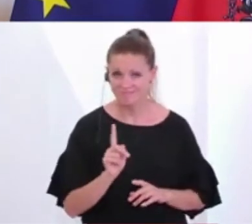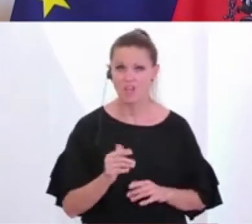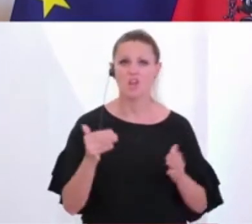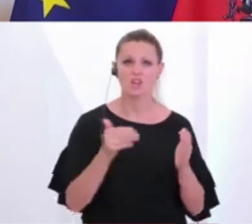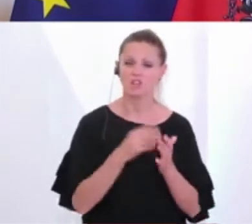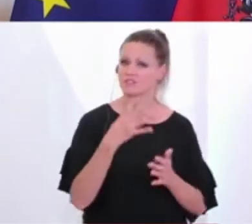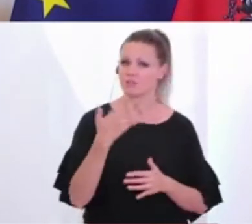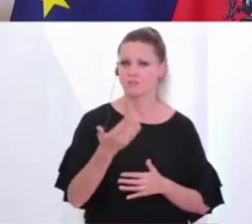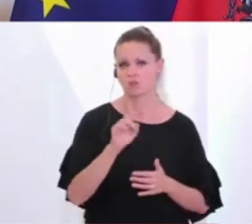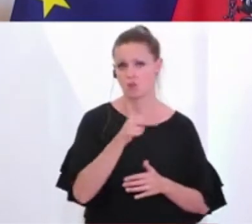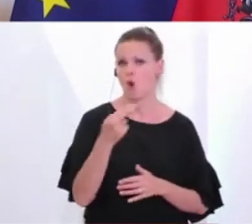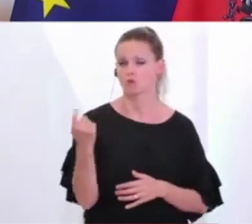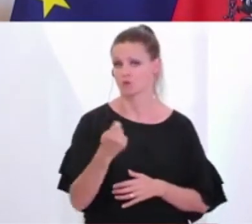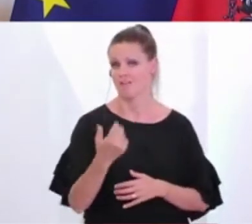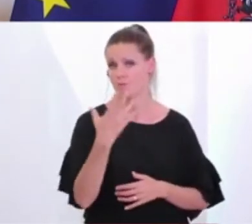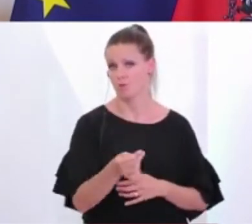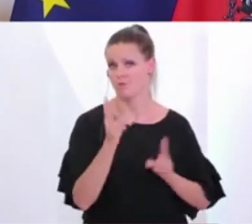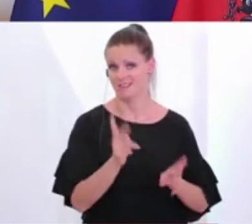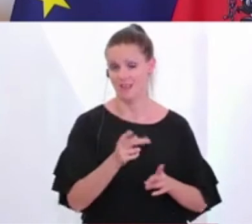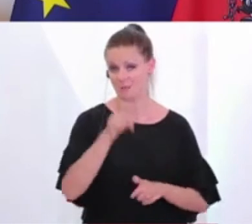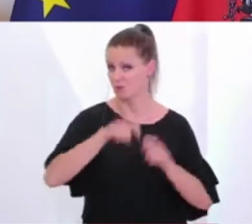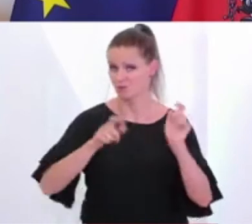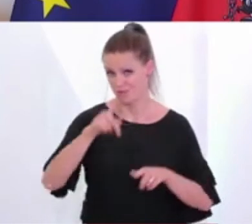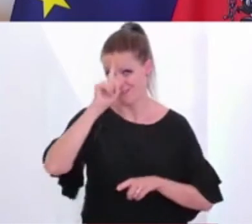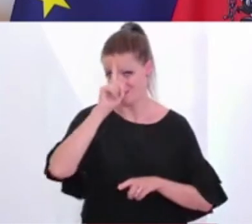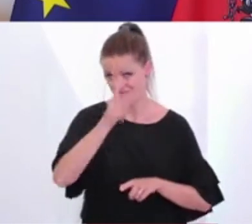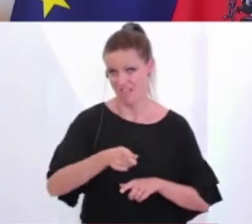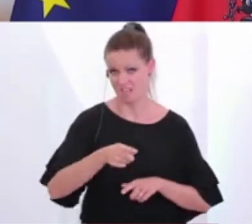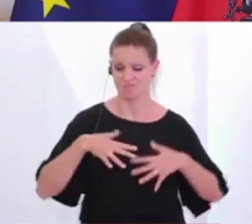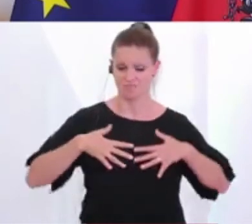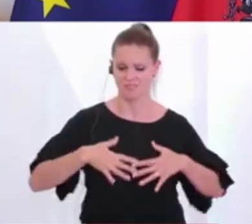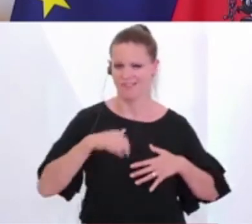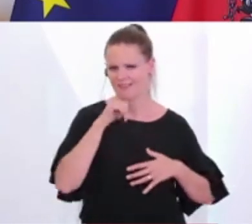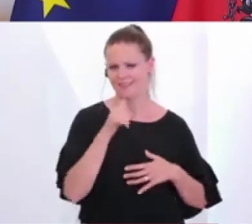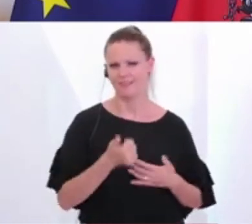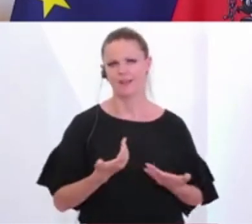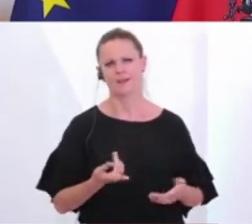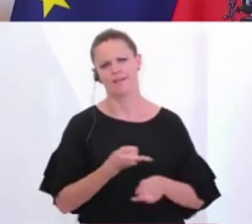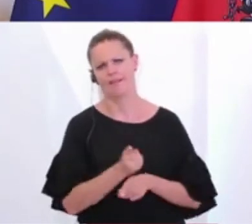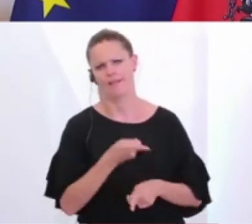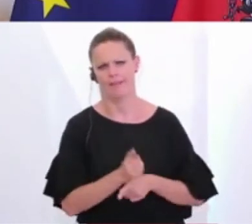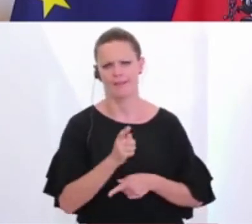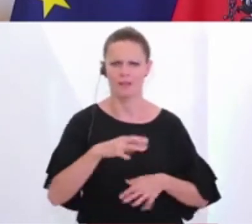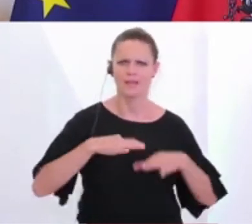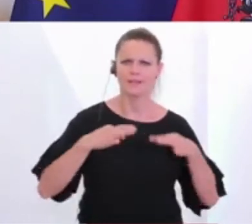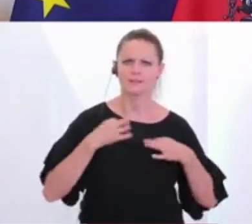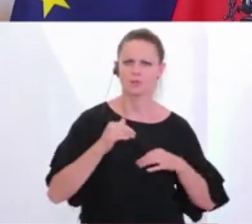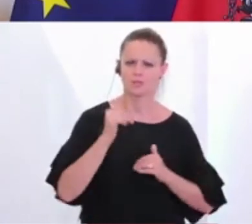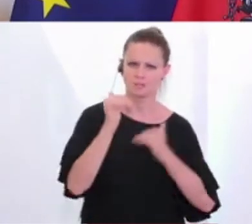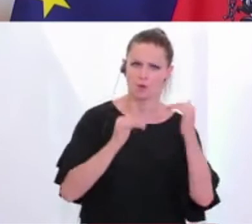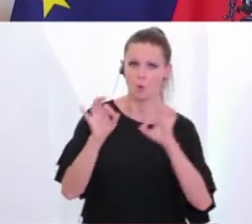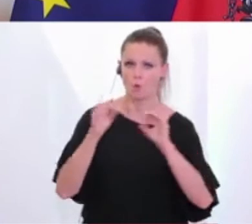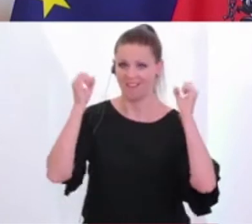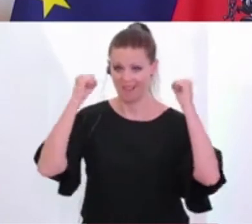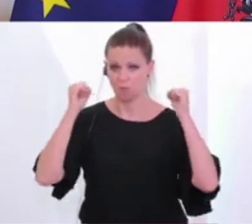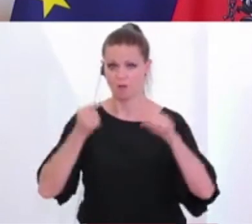Euro. Und es ist wichtig, dass die Menschen wissen, dass das nicht irgendwie eine Art Schikane der Gesundheitsbehörden oder der Republik an sich sind